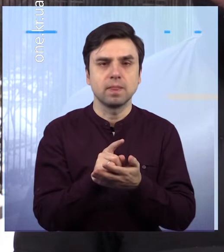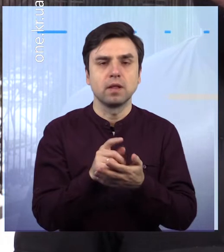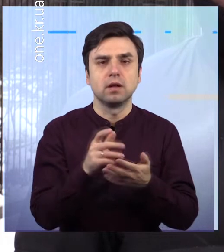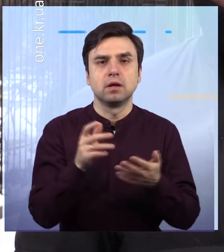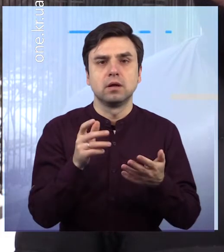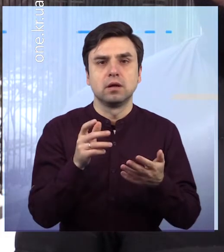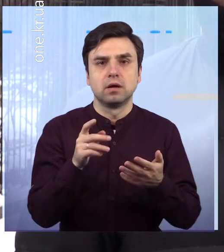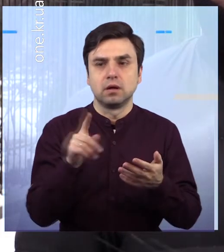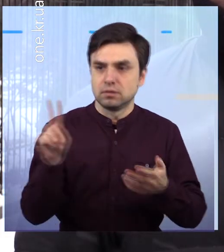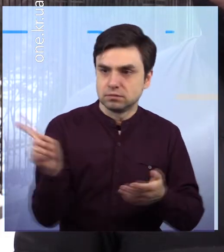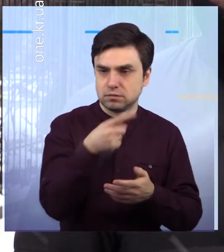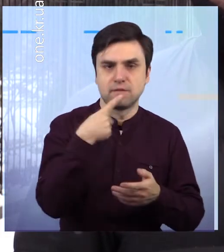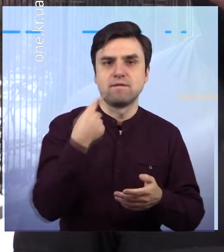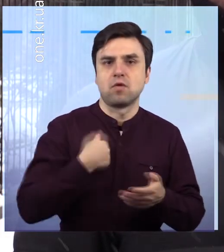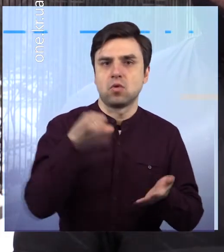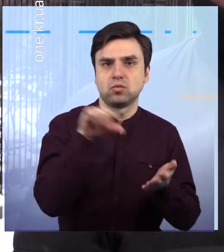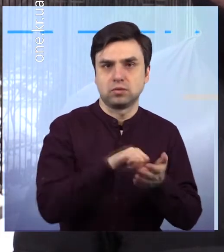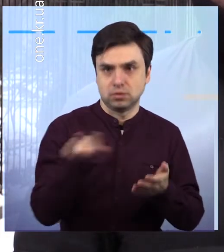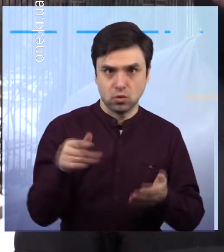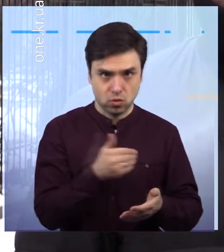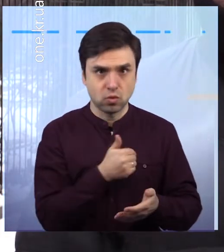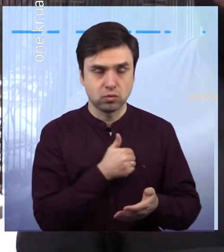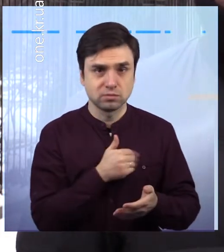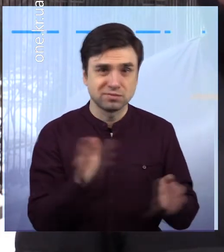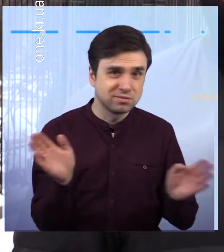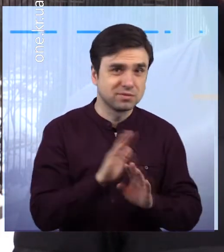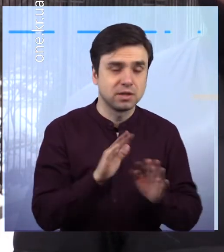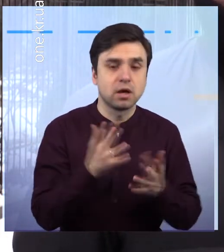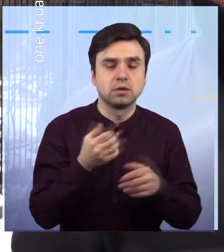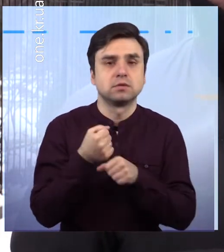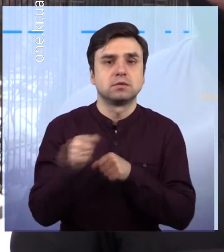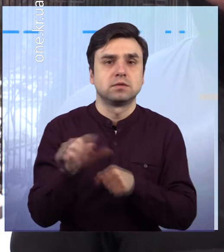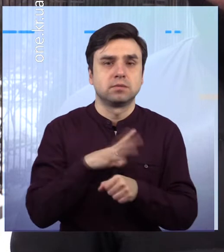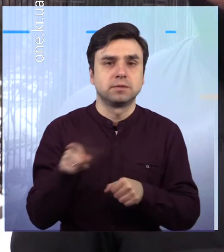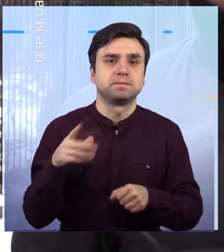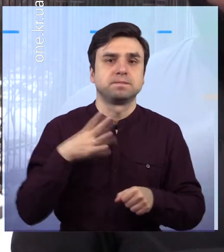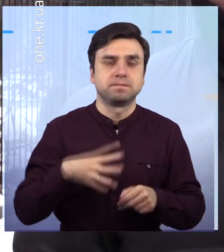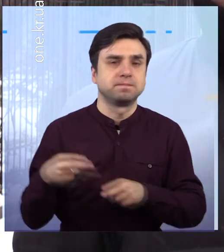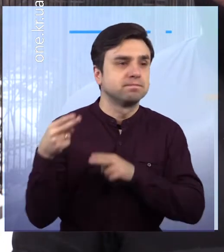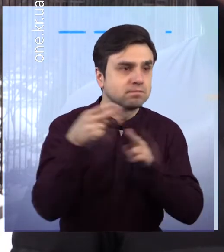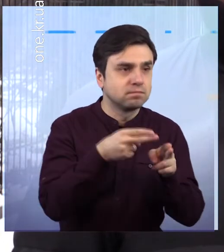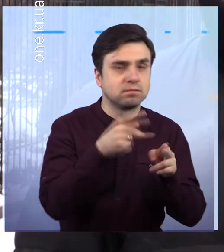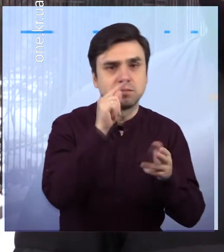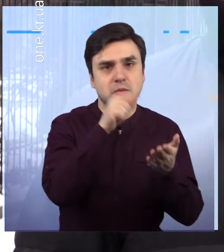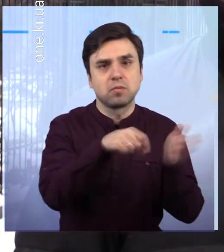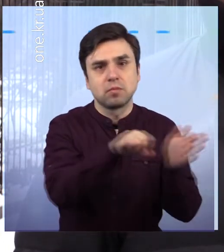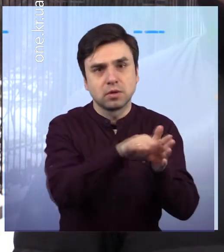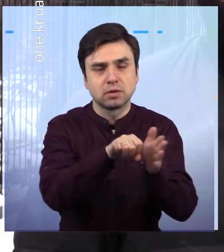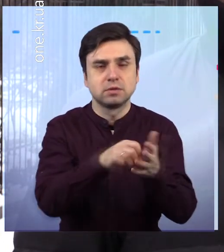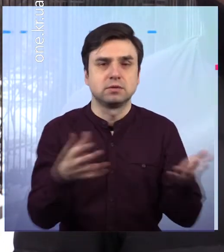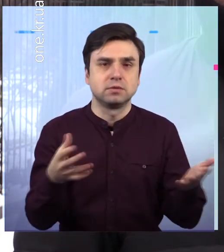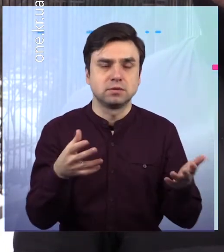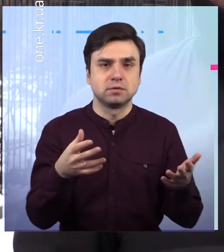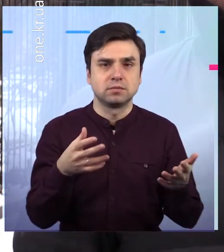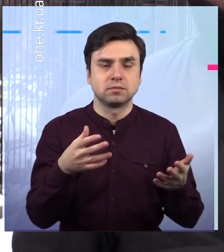кожен год зустрічаємося в канун вывода військ з Афганистана 15 февраля з матерями погибших. Ми в нашому районі зустрічаємося, як правило,